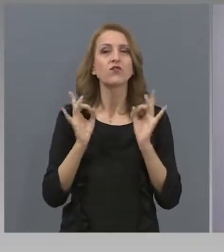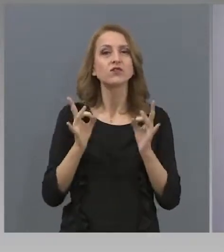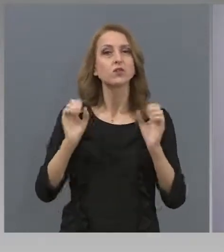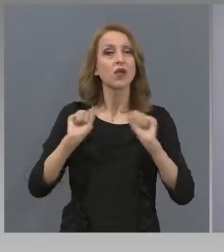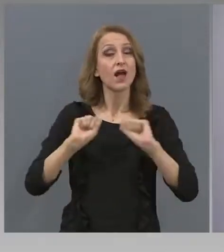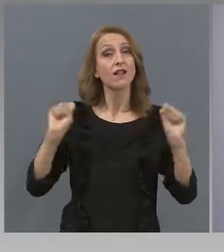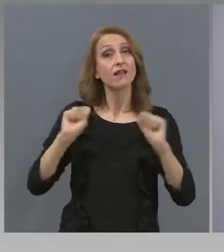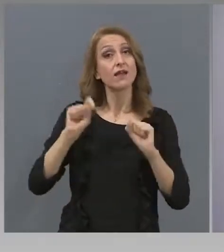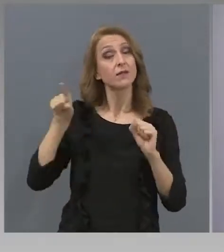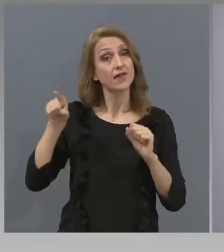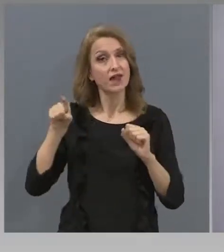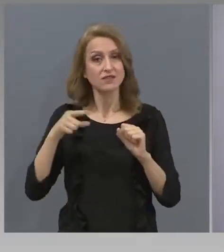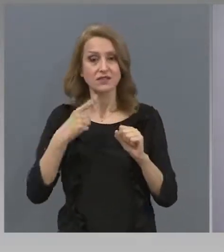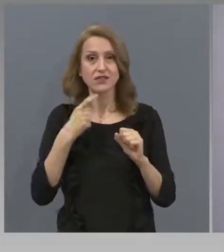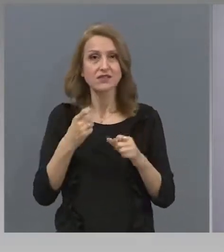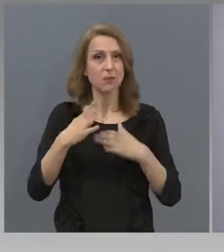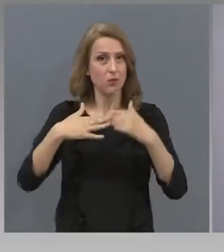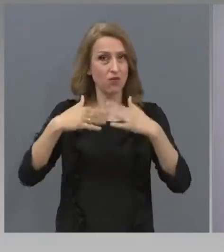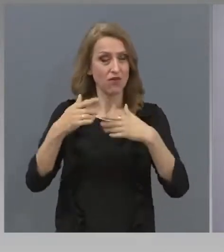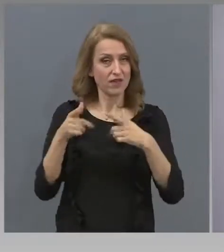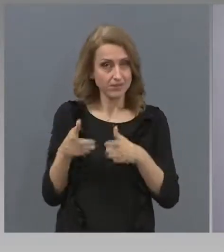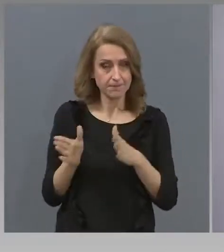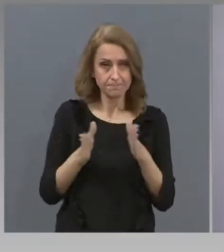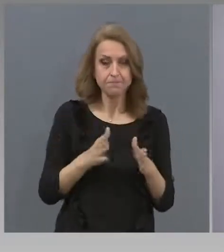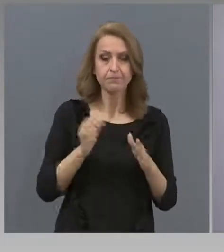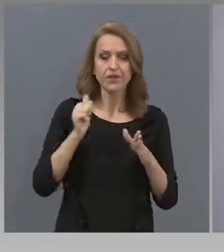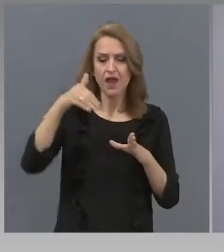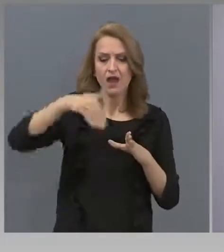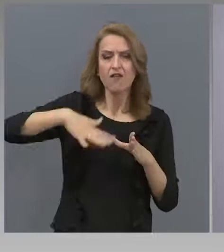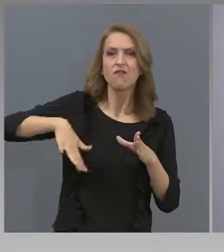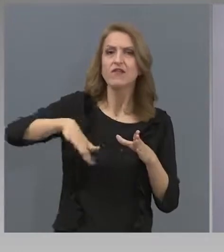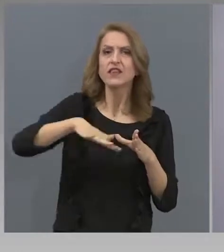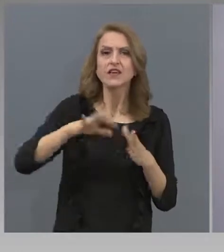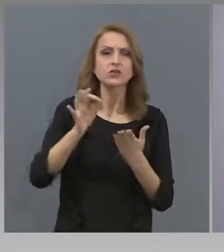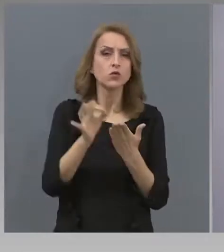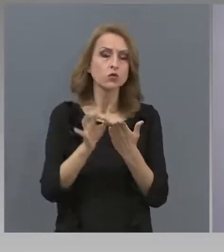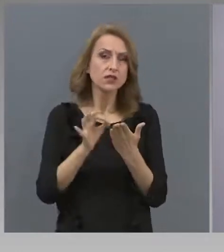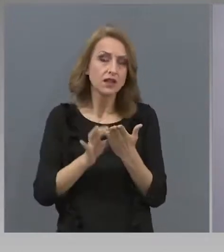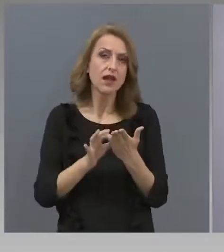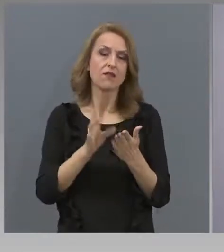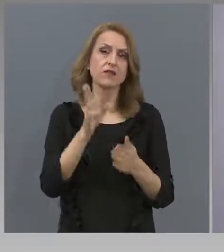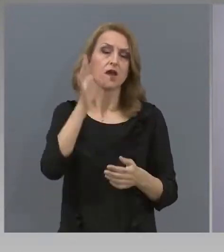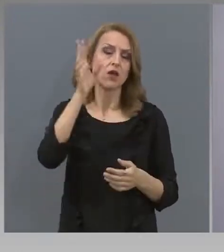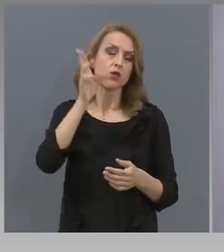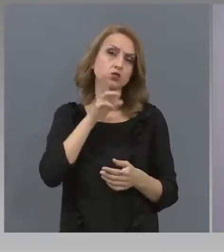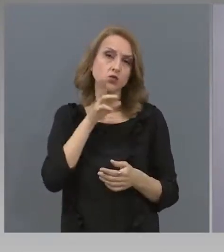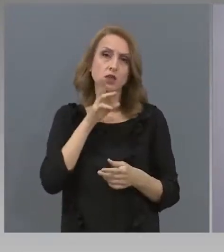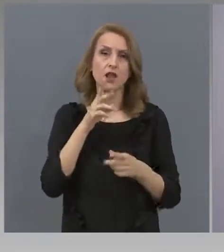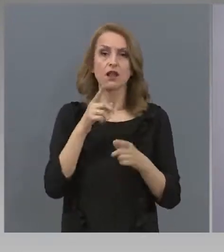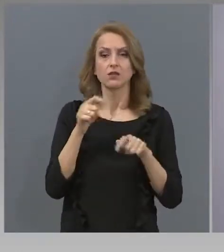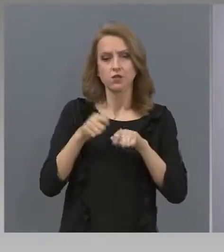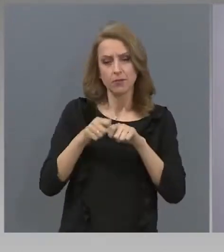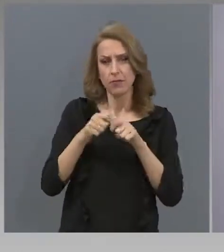вътрешното оценяване, срочно, годишно, то се извършва в електронна среда в момента.